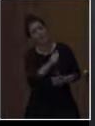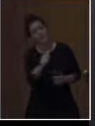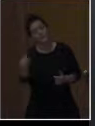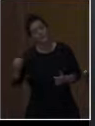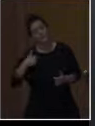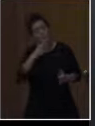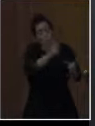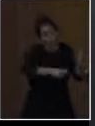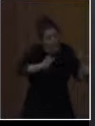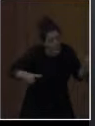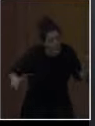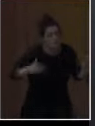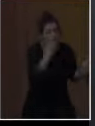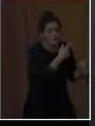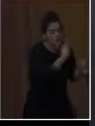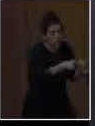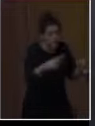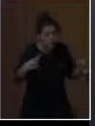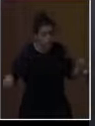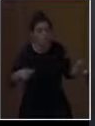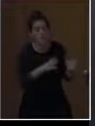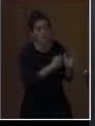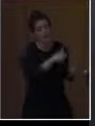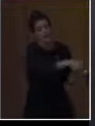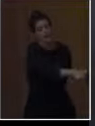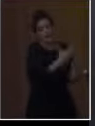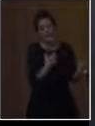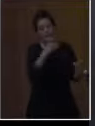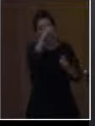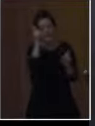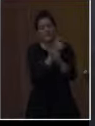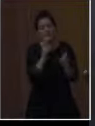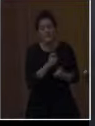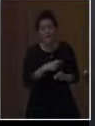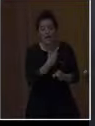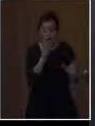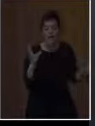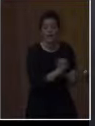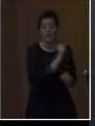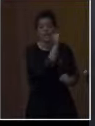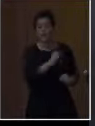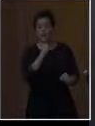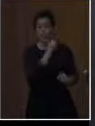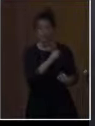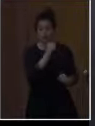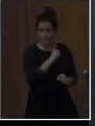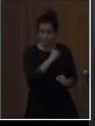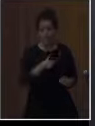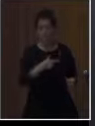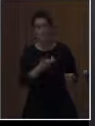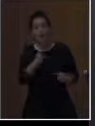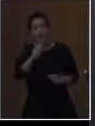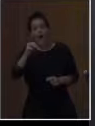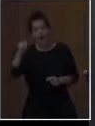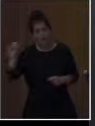διξλεξία μπορέσε μέσα από αυτή τη διαδικασία να προβληθεί, γιατί ήταν εξαιρετικός τραγουδιστής. Την Άννα, που γύρισε